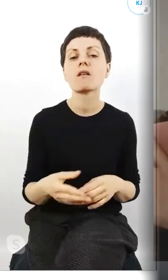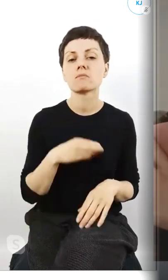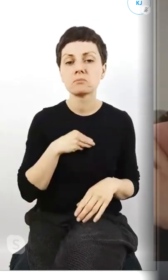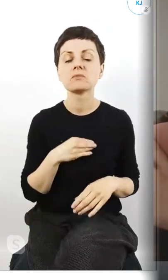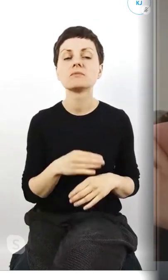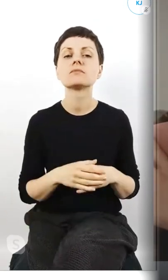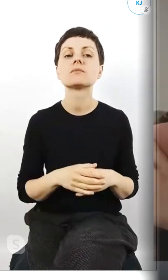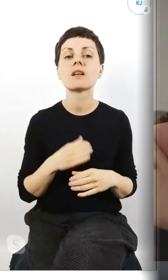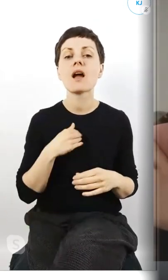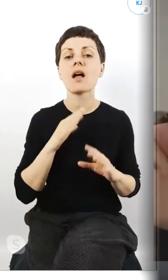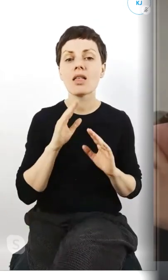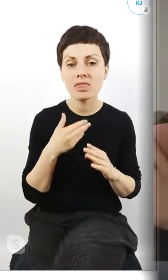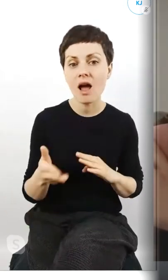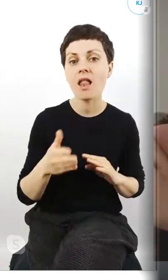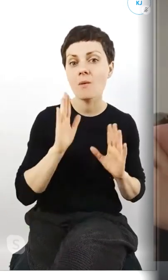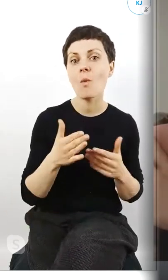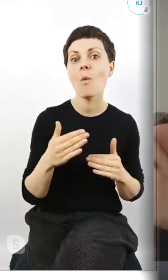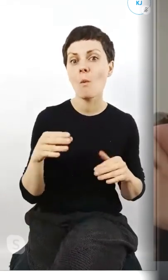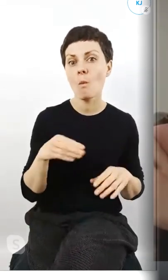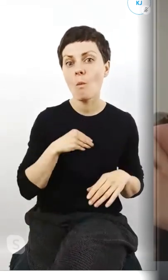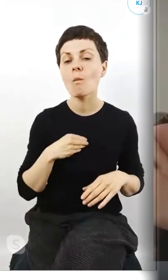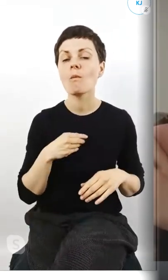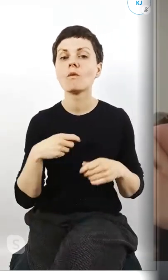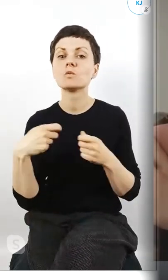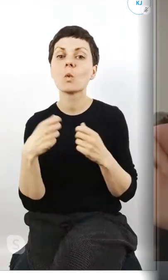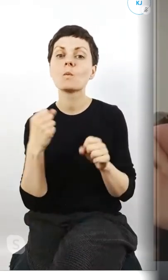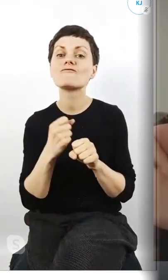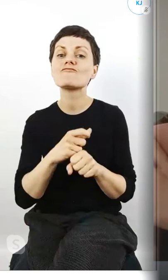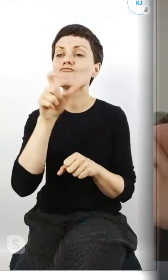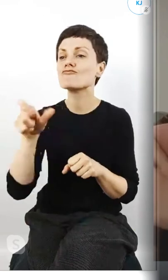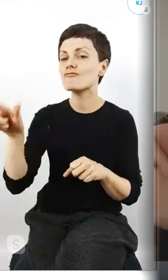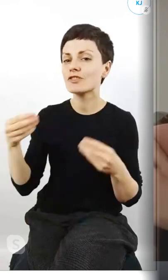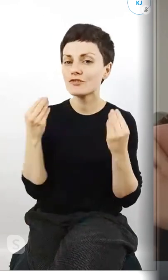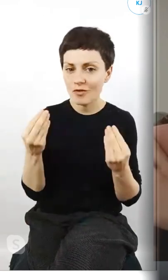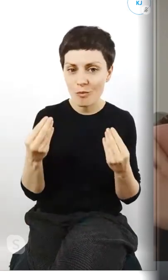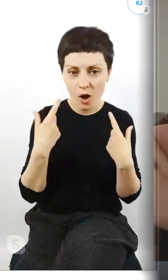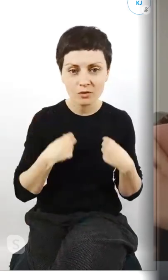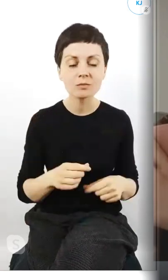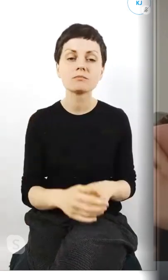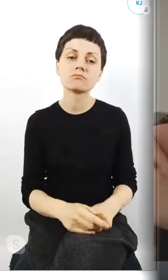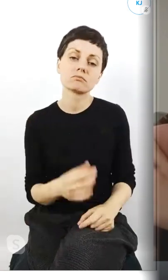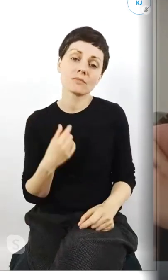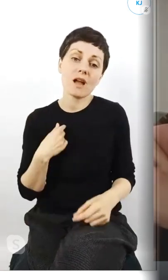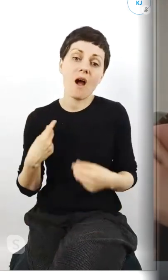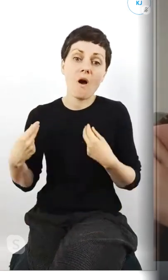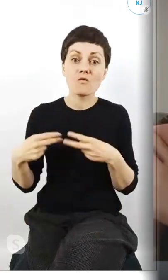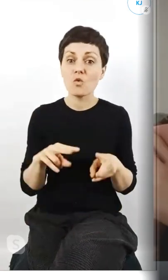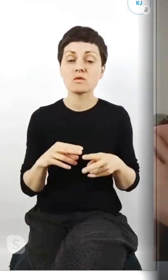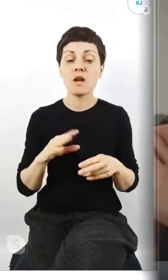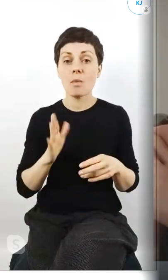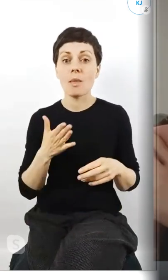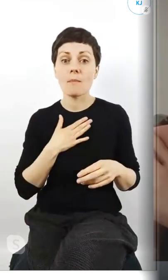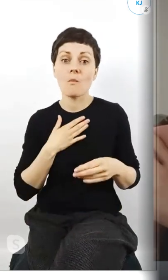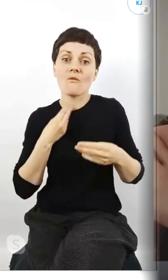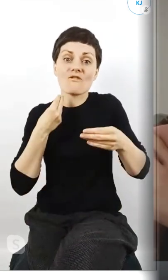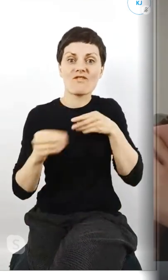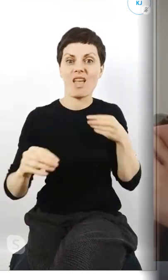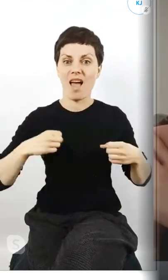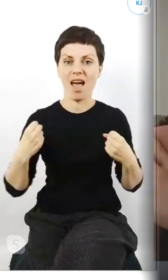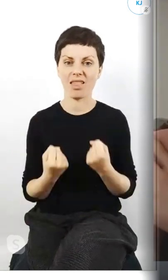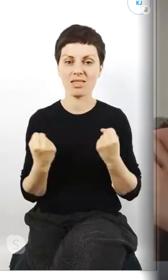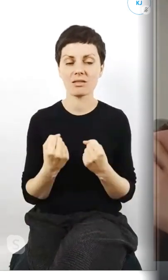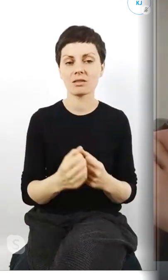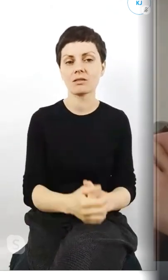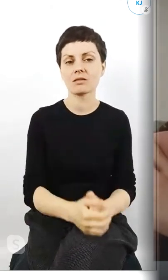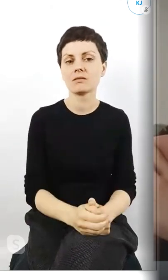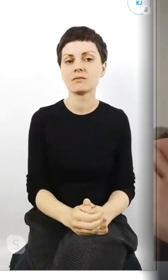nadal z takimi świetnymi osobami no i że wrócę z z dużo większą energią do